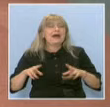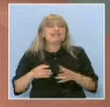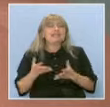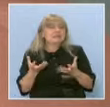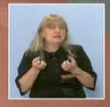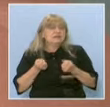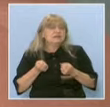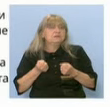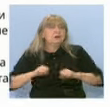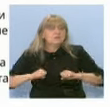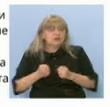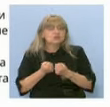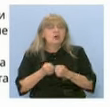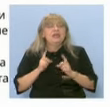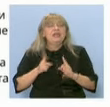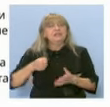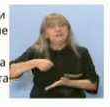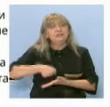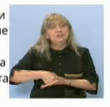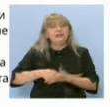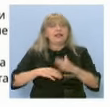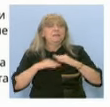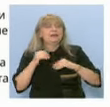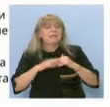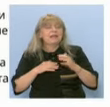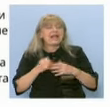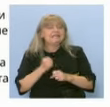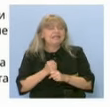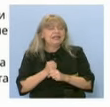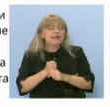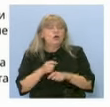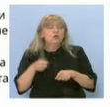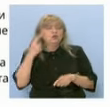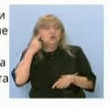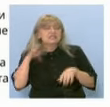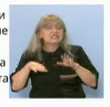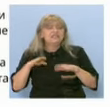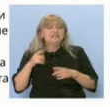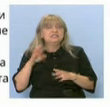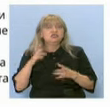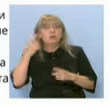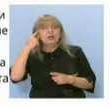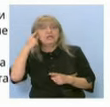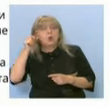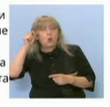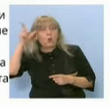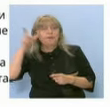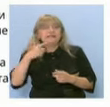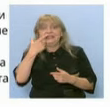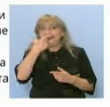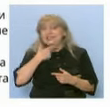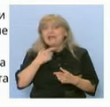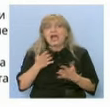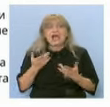и обработваме и трябва и да прилагаме на практика. Тук вече зависи според компетентните лица. Те да определят как ще